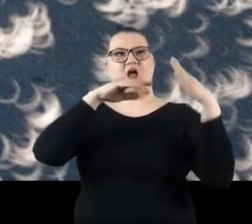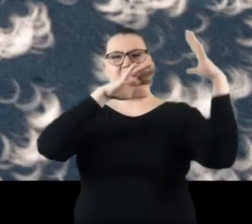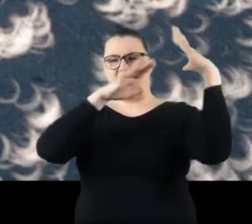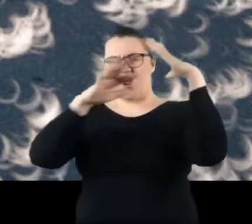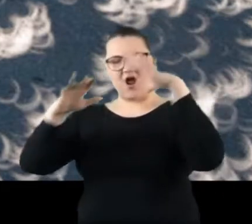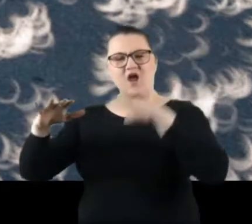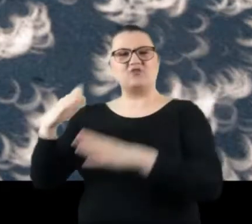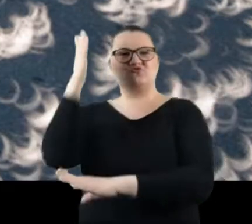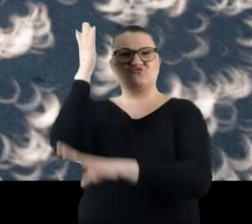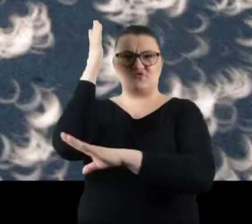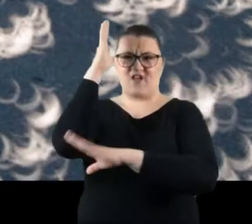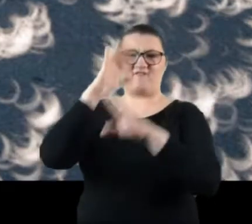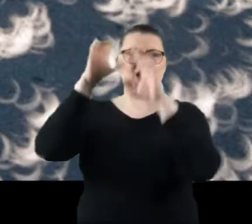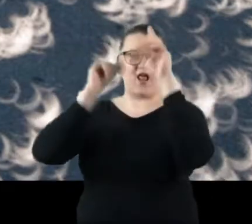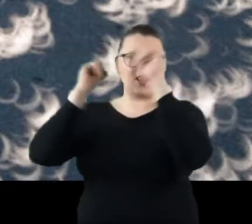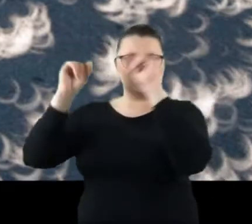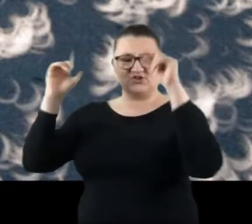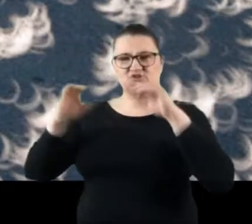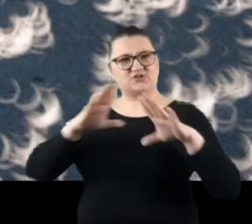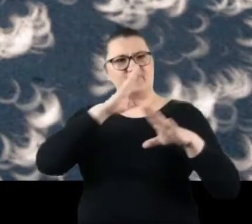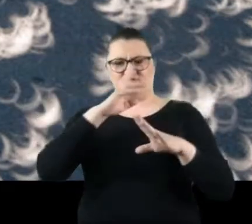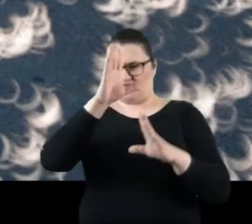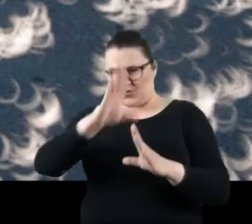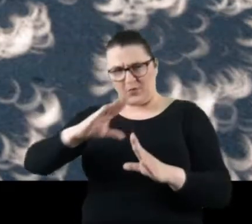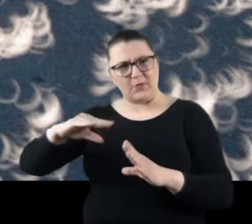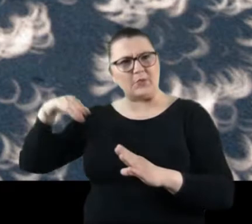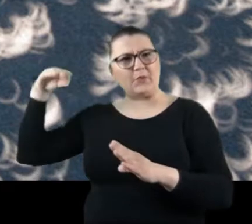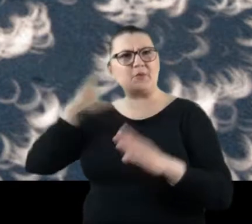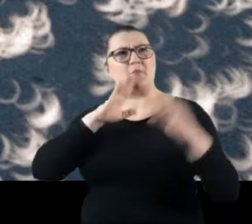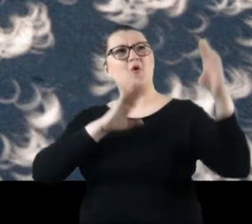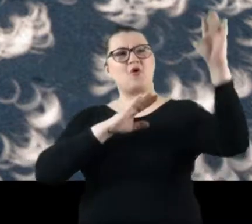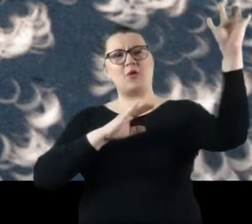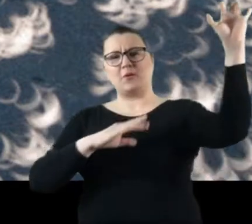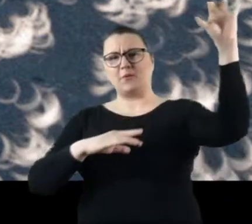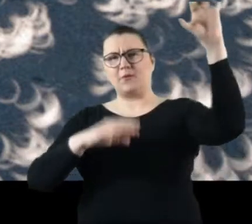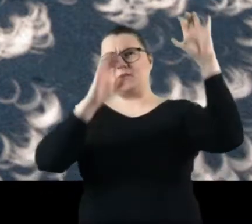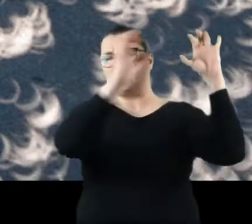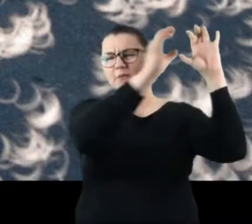Powstawał taki półksiężyc, sierp i ludzie